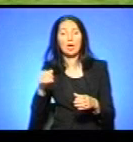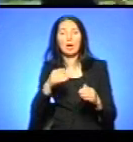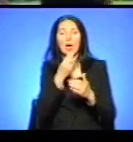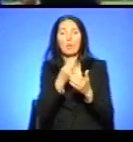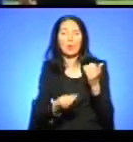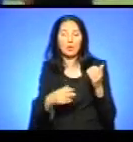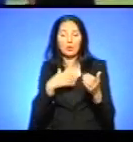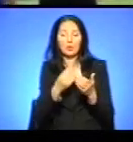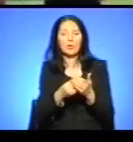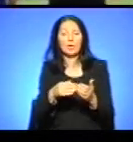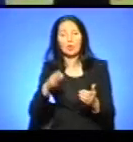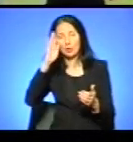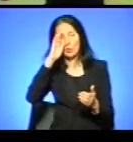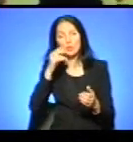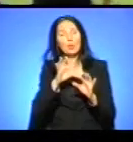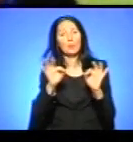підопічних коментує так.